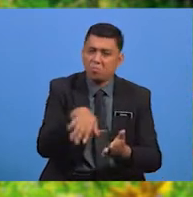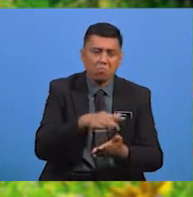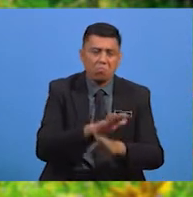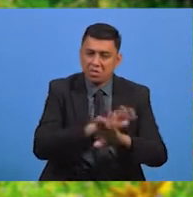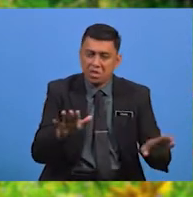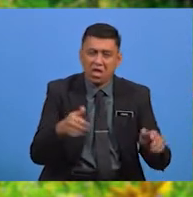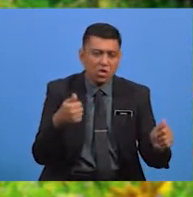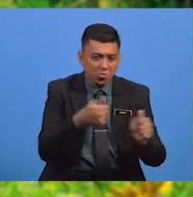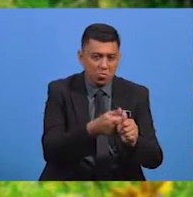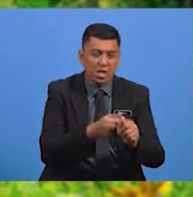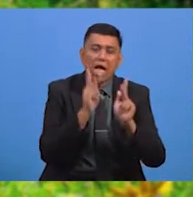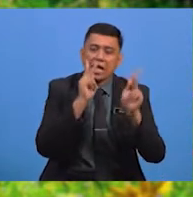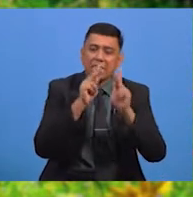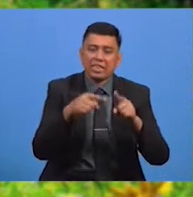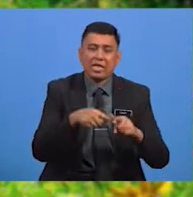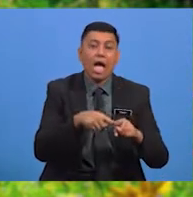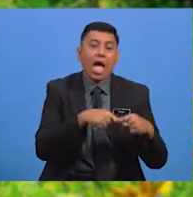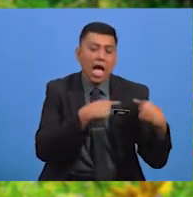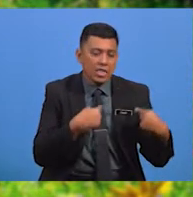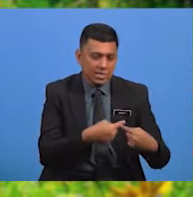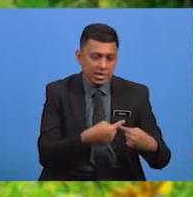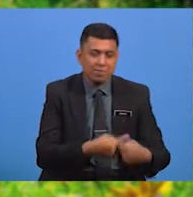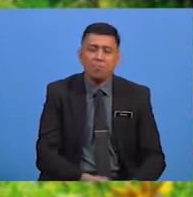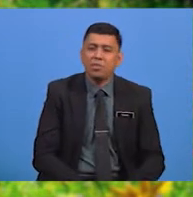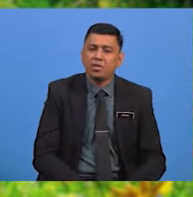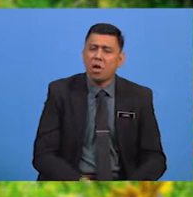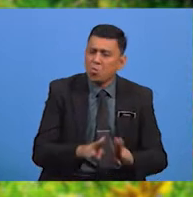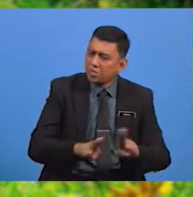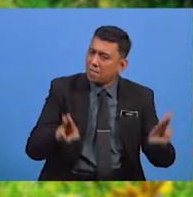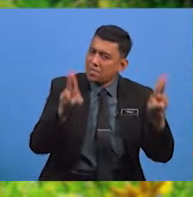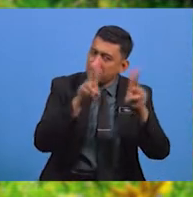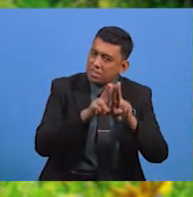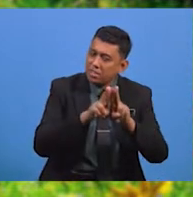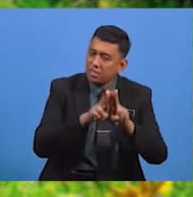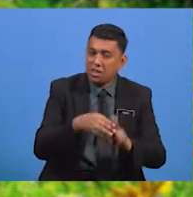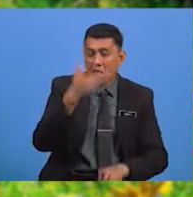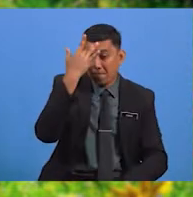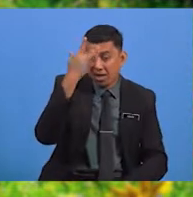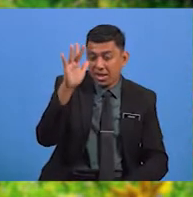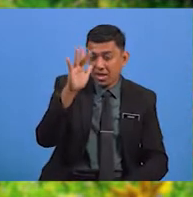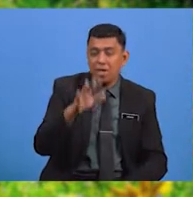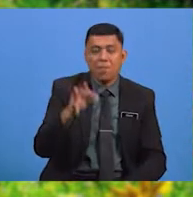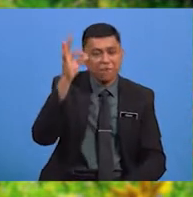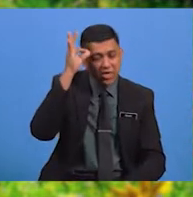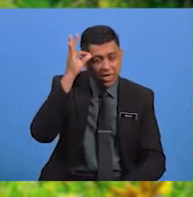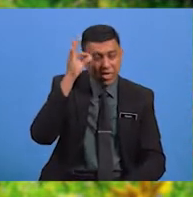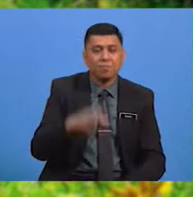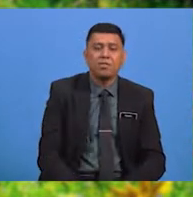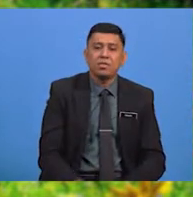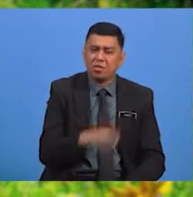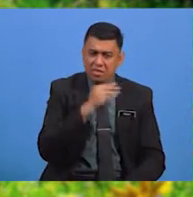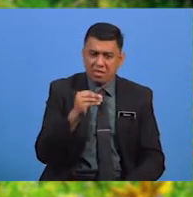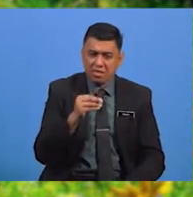Mengikut Kata Hati Semata Mata Sebaliknya Lebih Mengutamakan Kebijaksanaan Berfikir